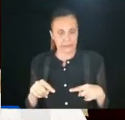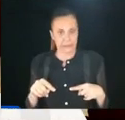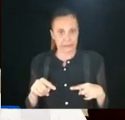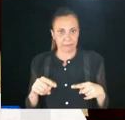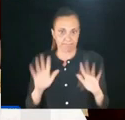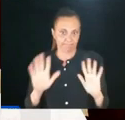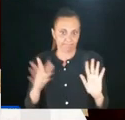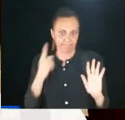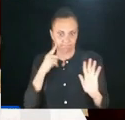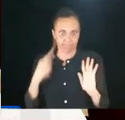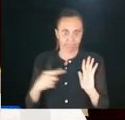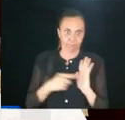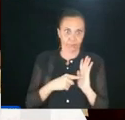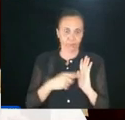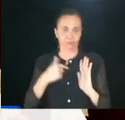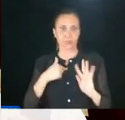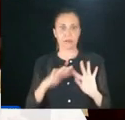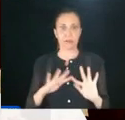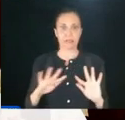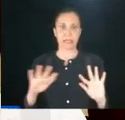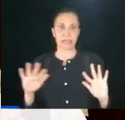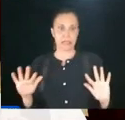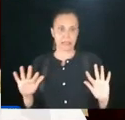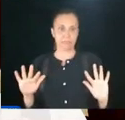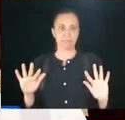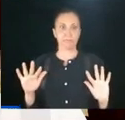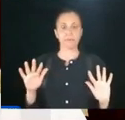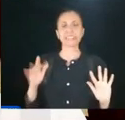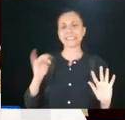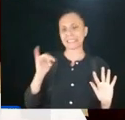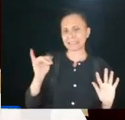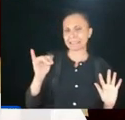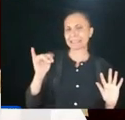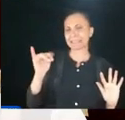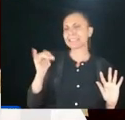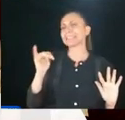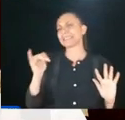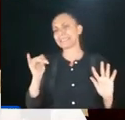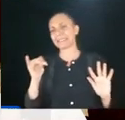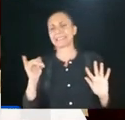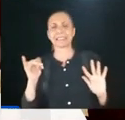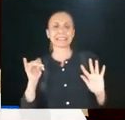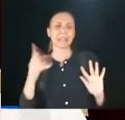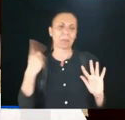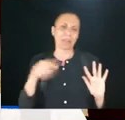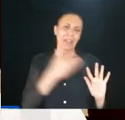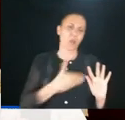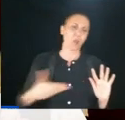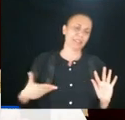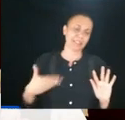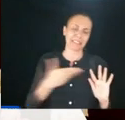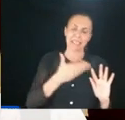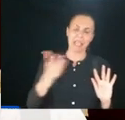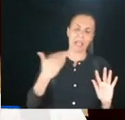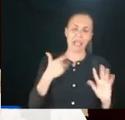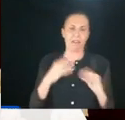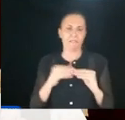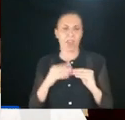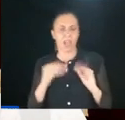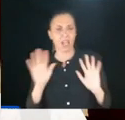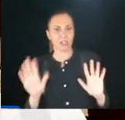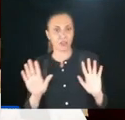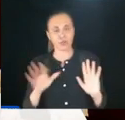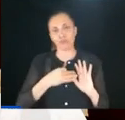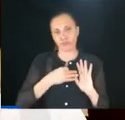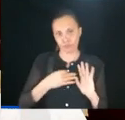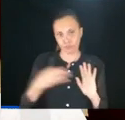aspetto, adesso ritorno al mio solito aplomb, diciamo, penso, sì, sì, lo faccio per i consiglieri. Credo